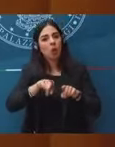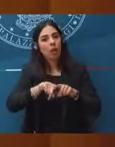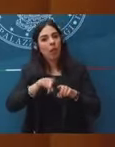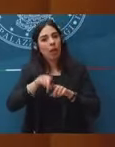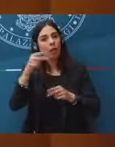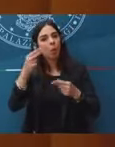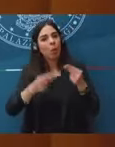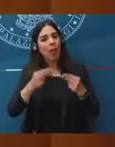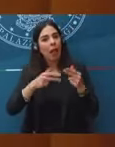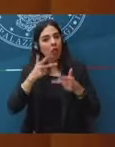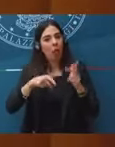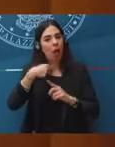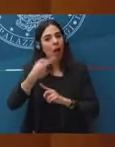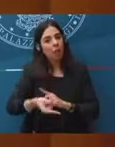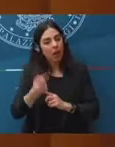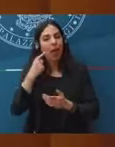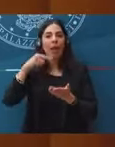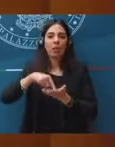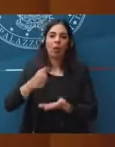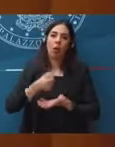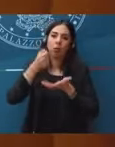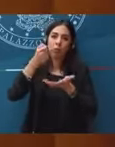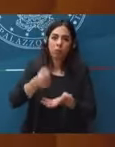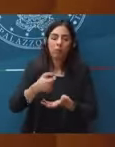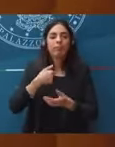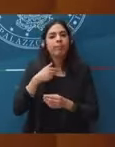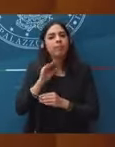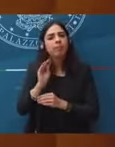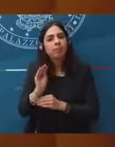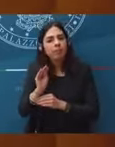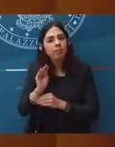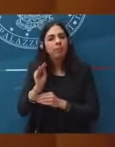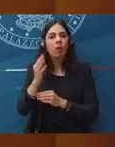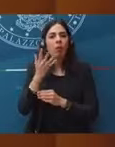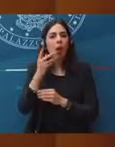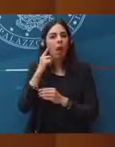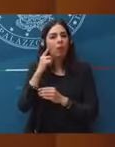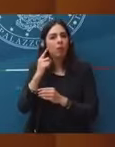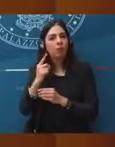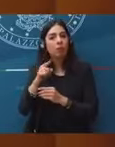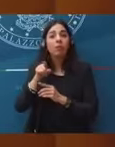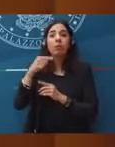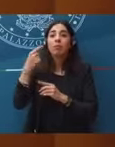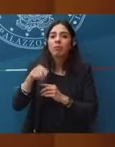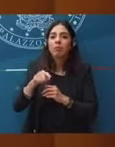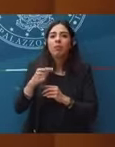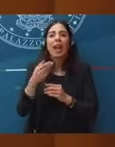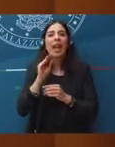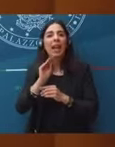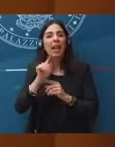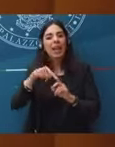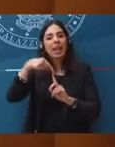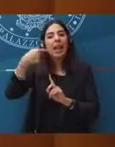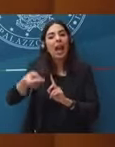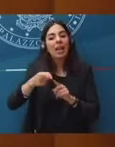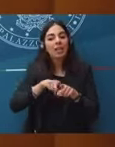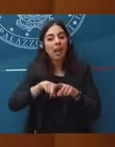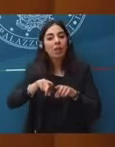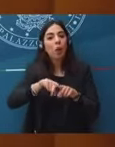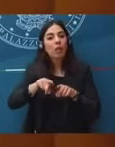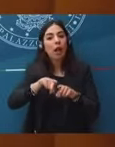farete ad aprile. Le volevo chiedere se avete avuto già modo di quantificare la richiesta e quindi il possibile nuovo